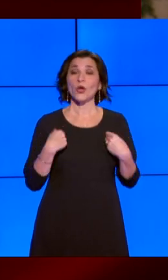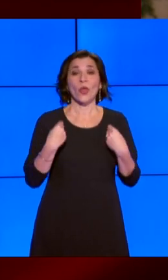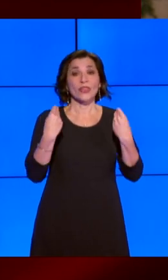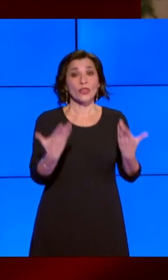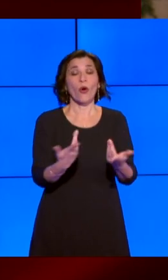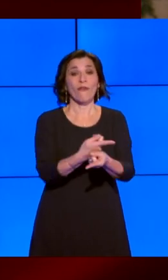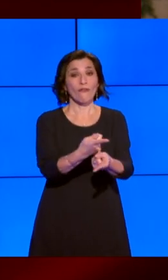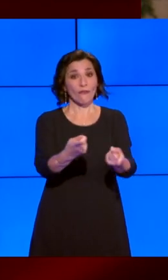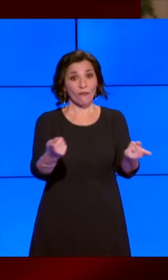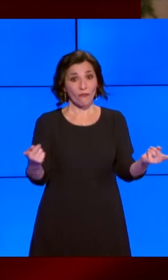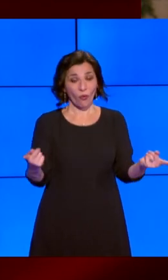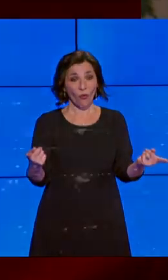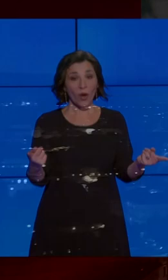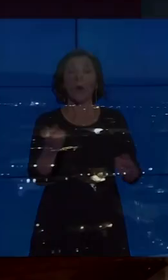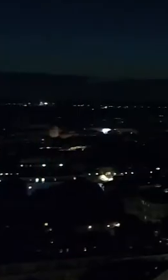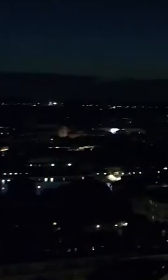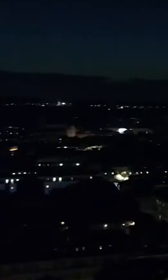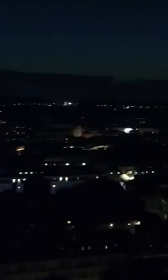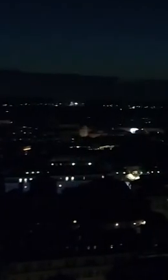voi buon 2020